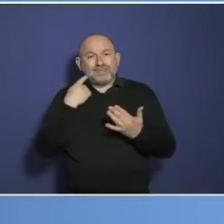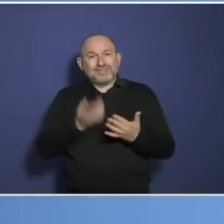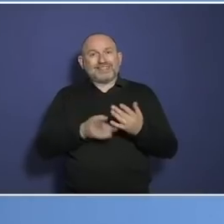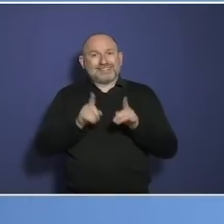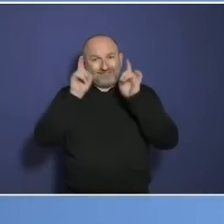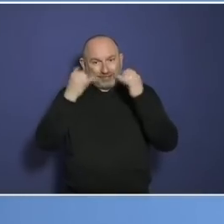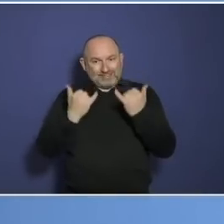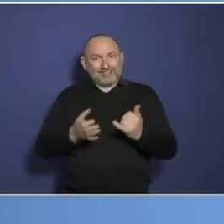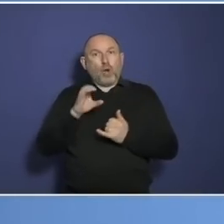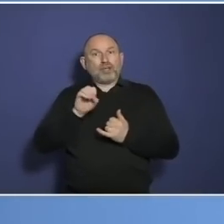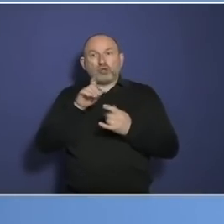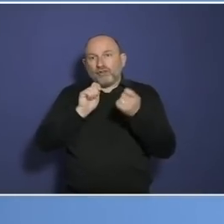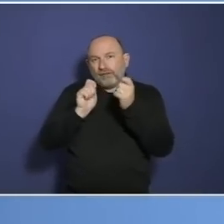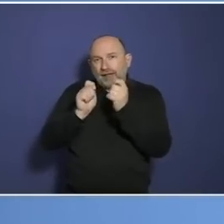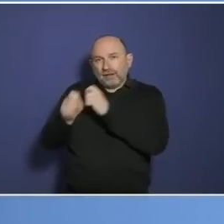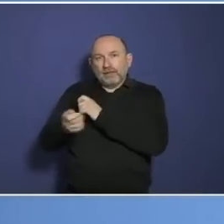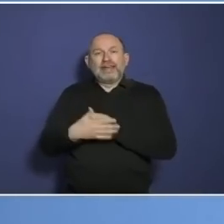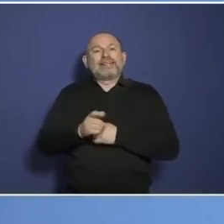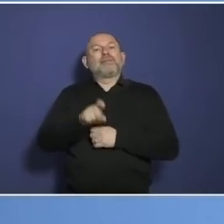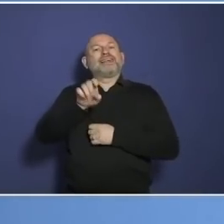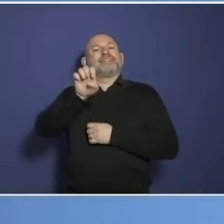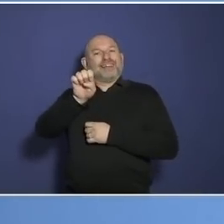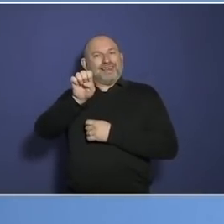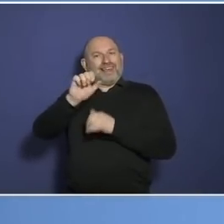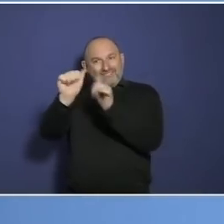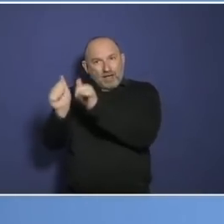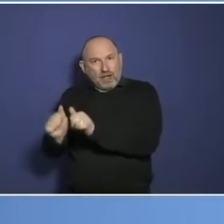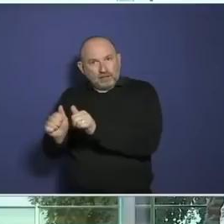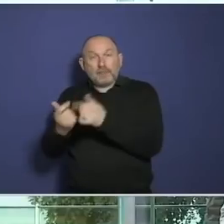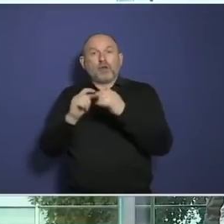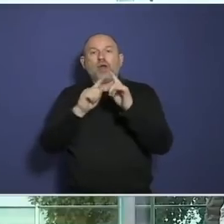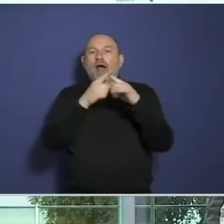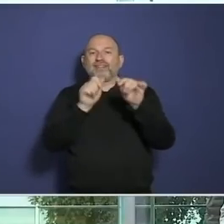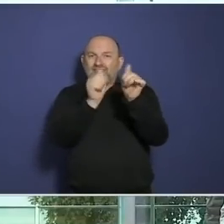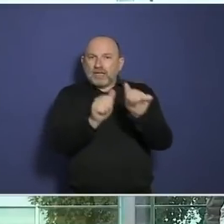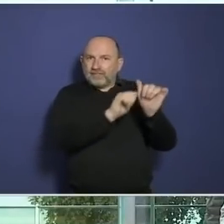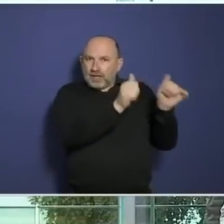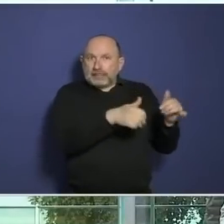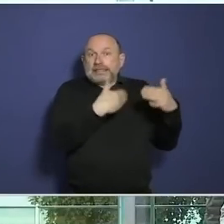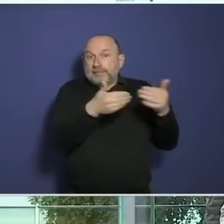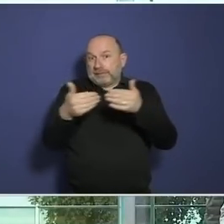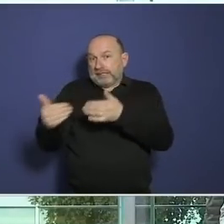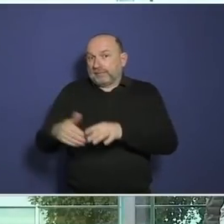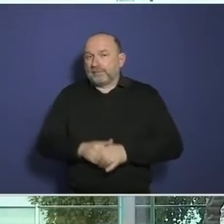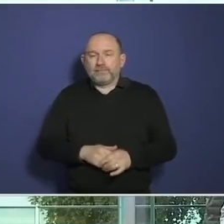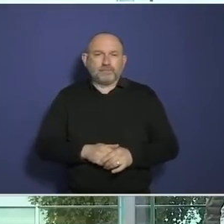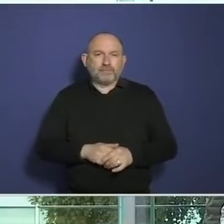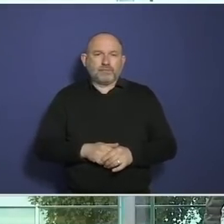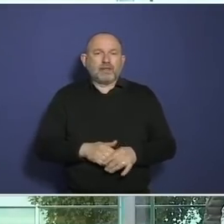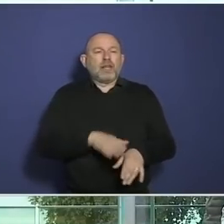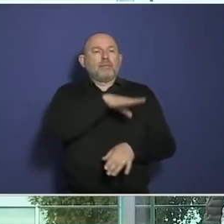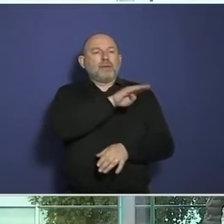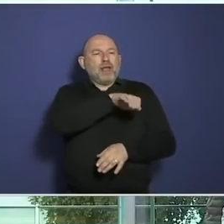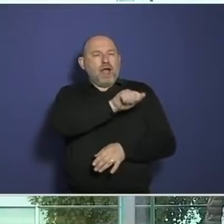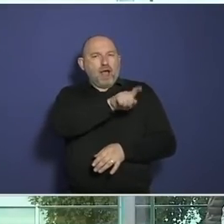Studien und es gibt namhafte Wissenschaftler, die eben sagen, dass es zwar eine Welle geben kann, es gibt jeden Winter Grippewellen, aber dass